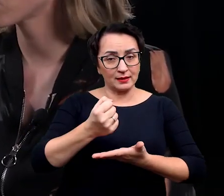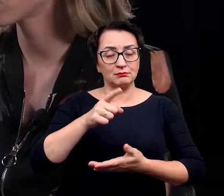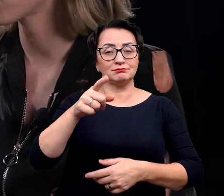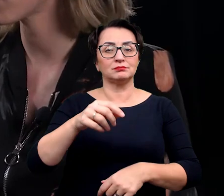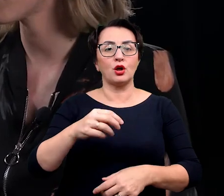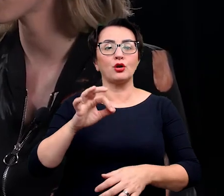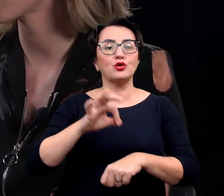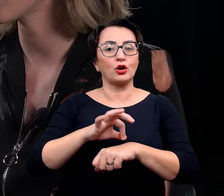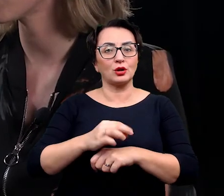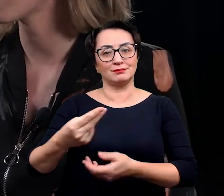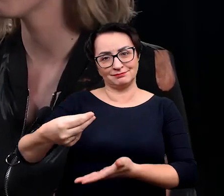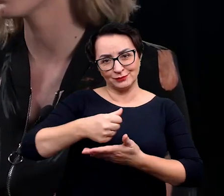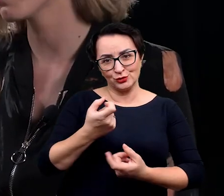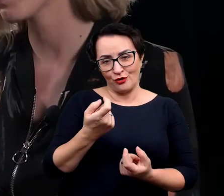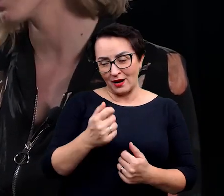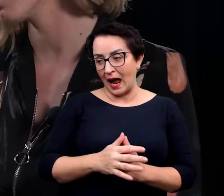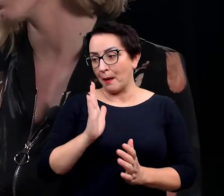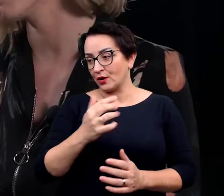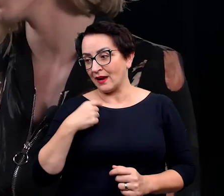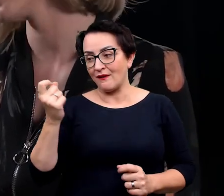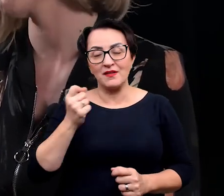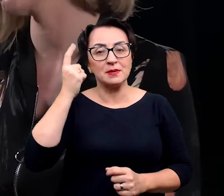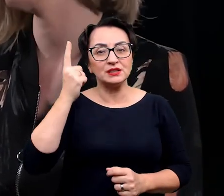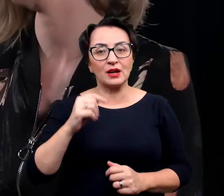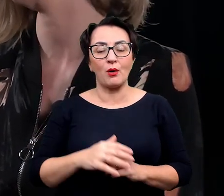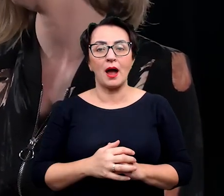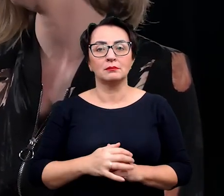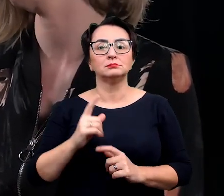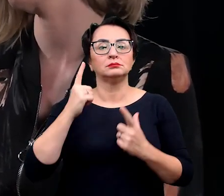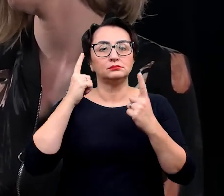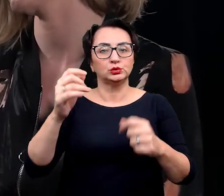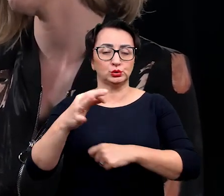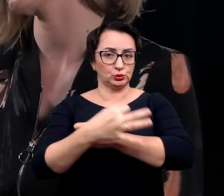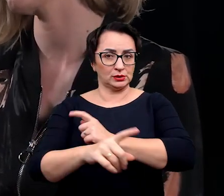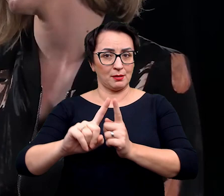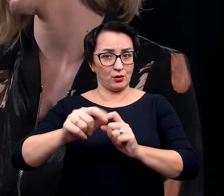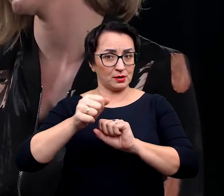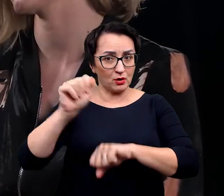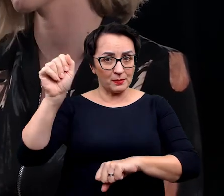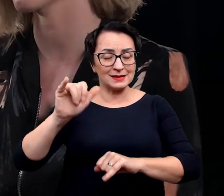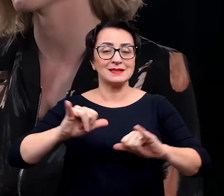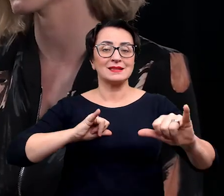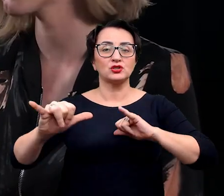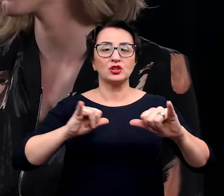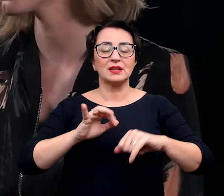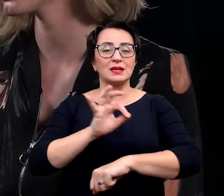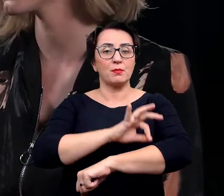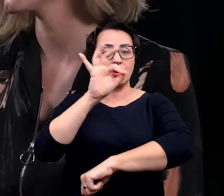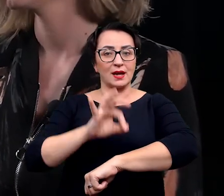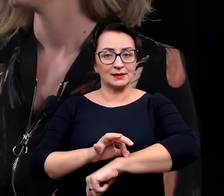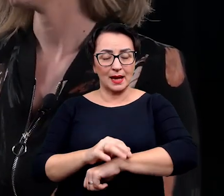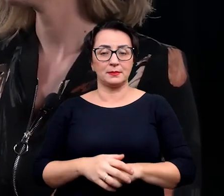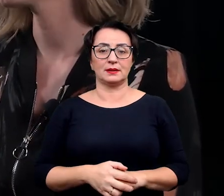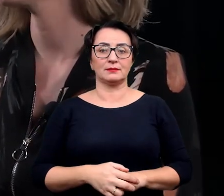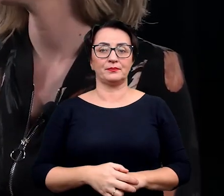wspierał ten doktorat finansowo, a potem sobie wymyśliłam, że pójdę na studia podyplomowe najpierw z zarządzaniem projektami B plus R,